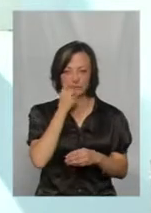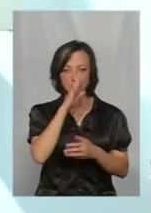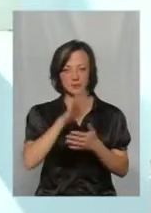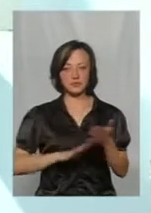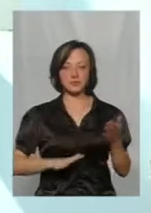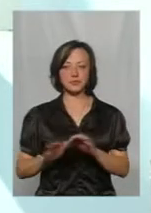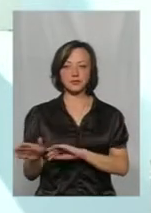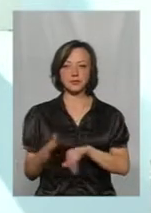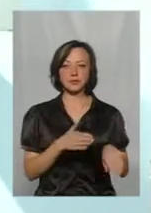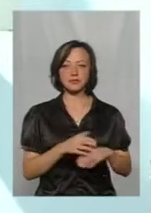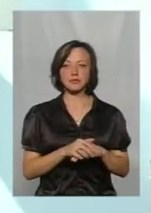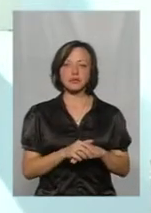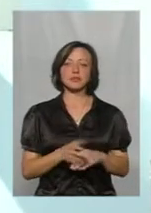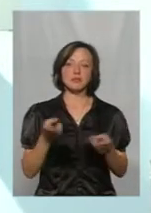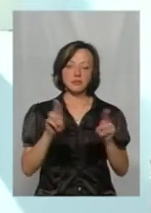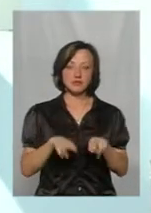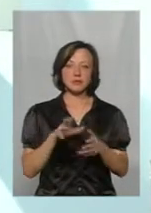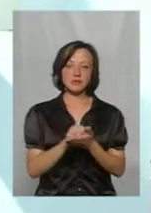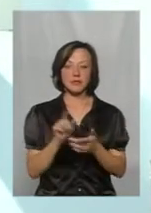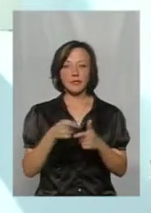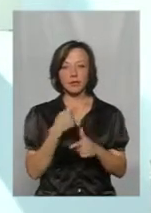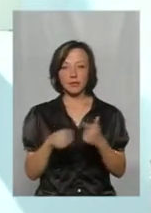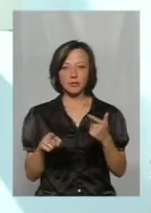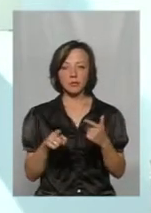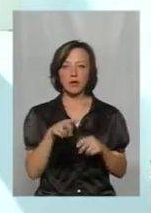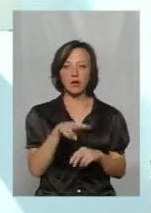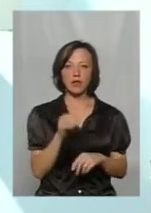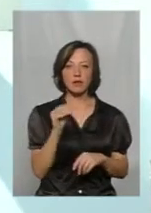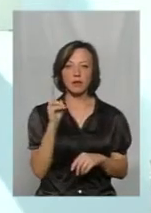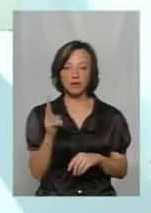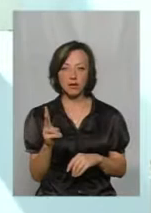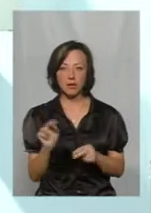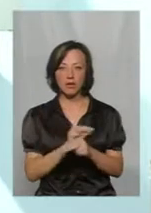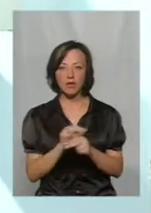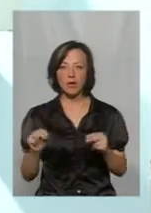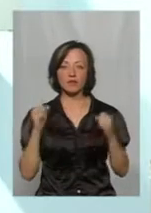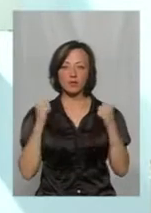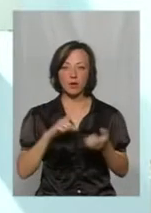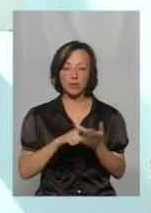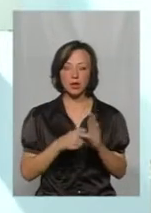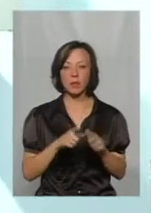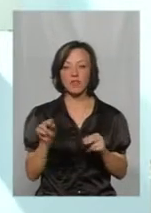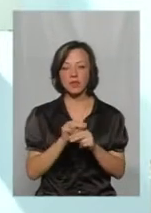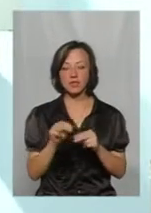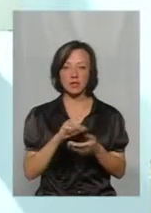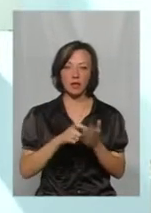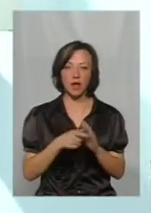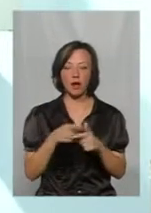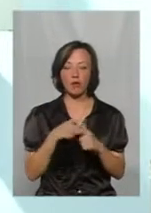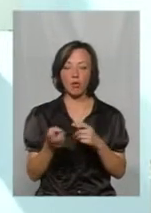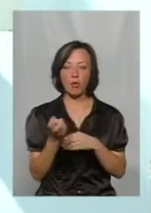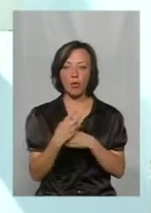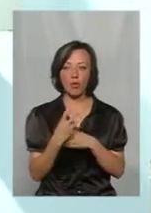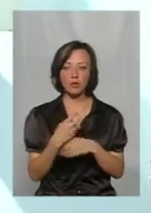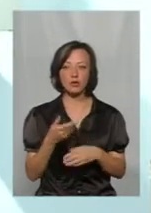роботу, вони залишаються в нас лише, чим і займатися. Або в ЛФК, лікувально-фізкультурний кабінет, або фізкабінет, або ходять до нас